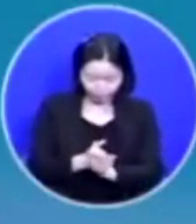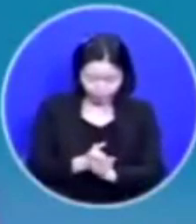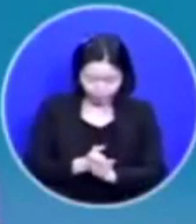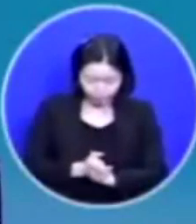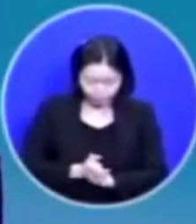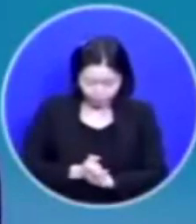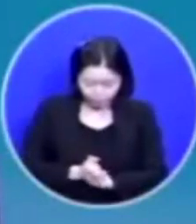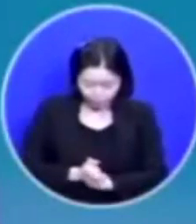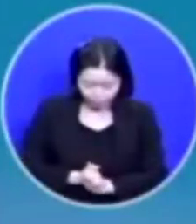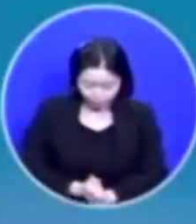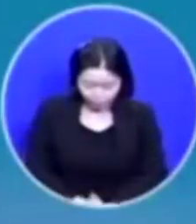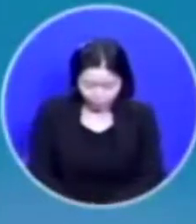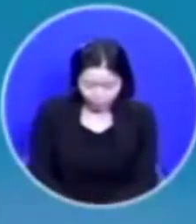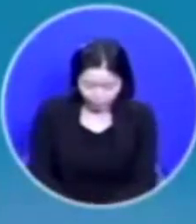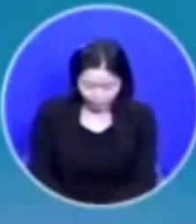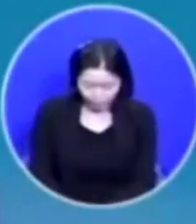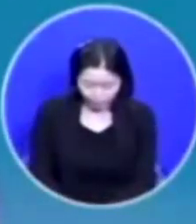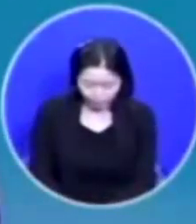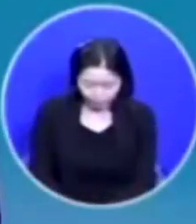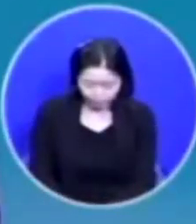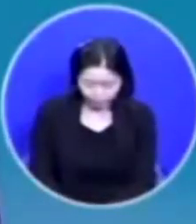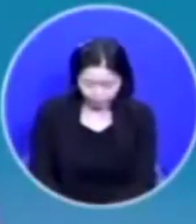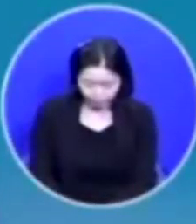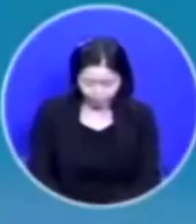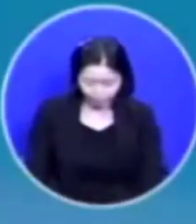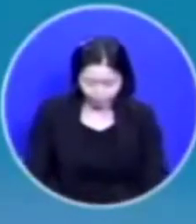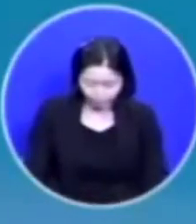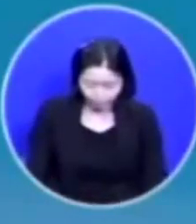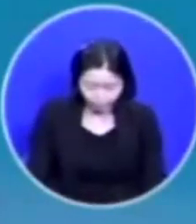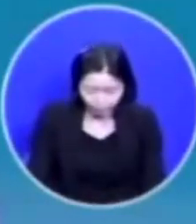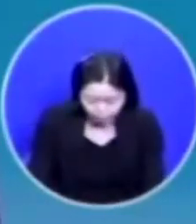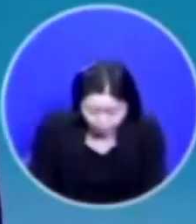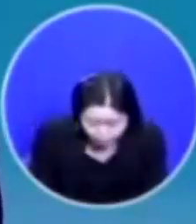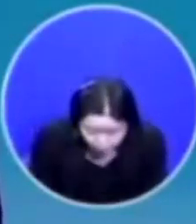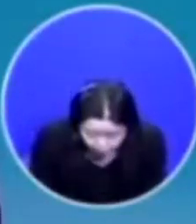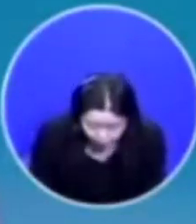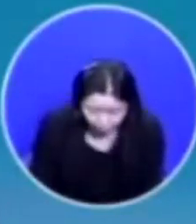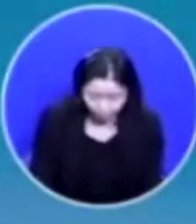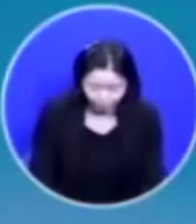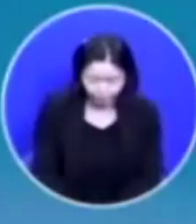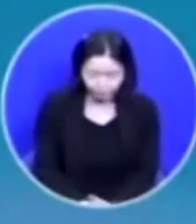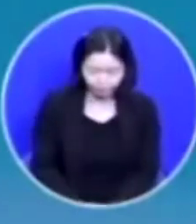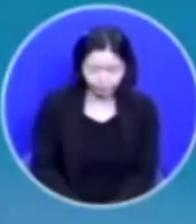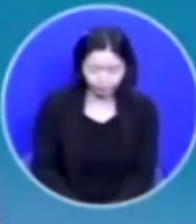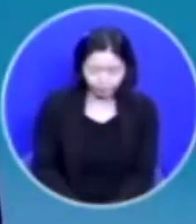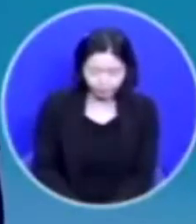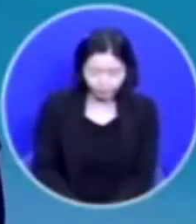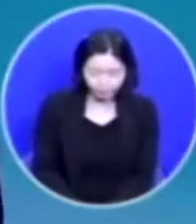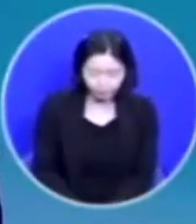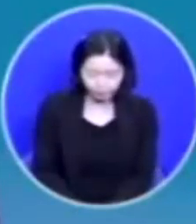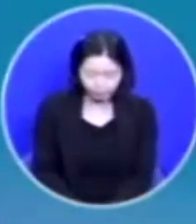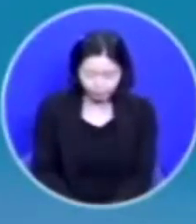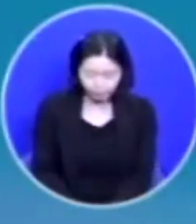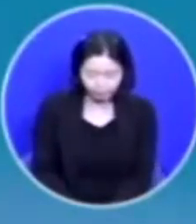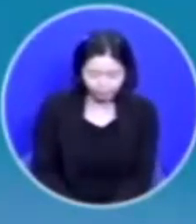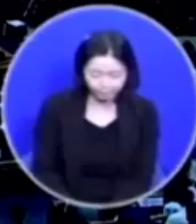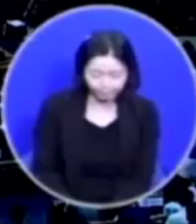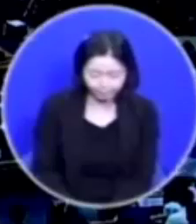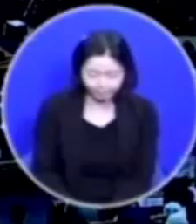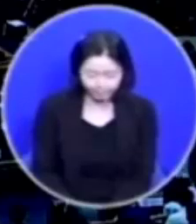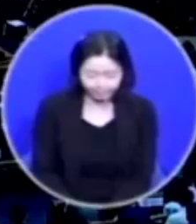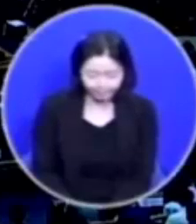충만하신 아버지 하나님 놀라우신 하나님의 은혜를 감사하며 하나님 앞에 간절한 마음으로 기도합니다 역사하시고